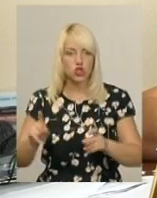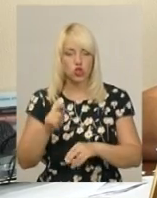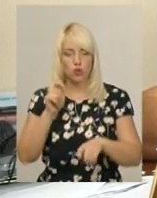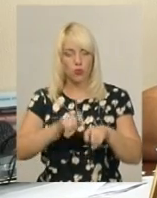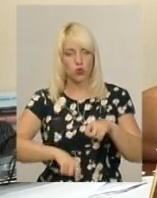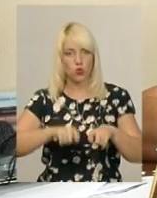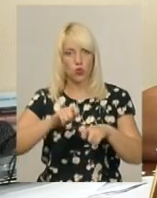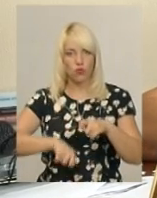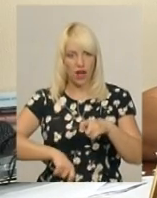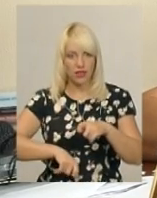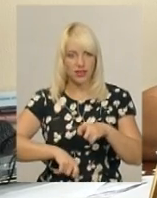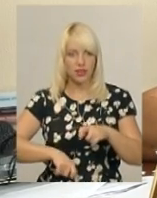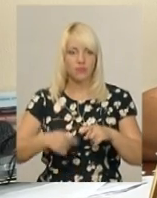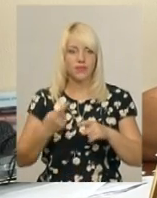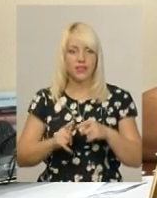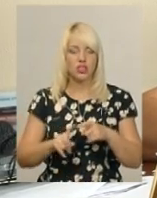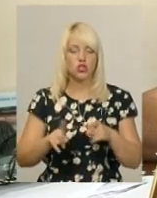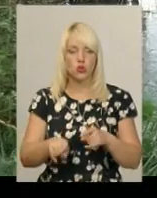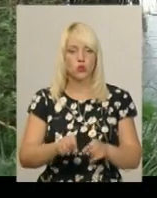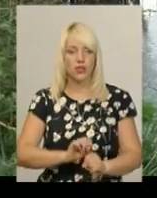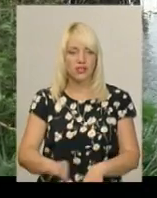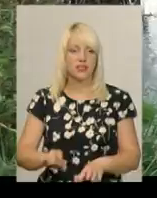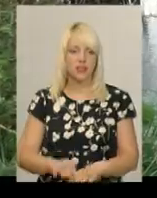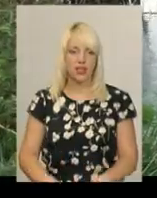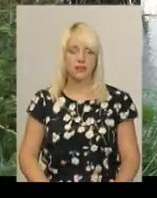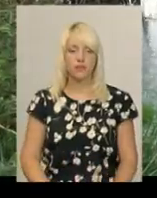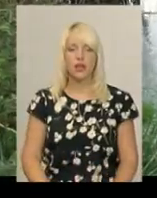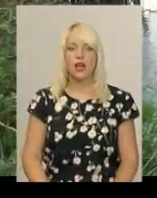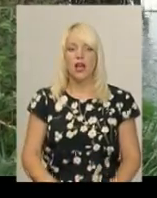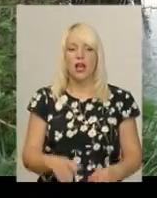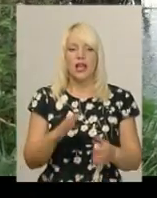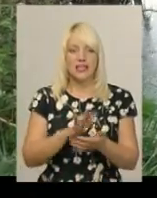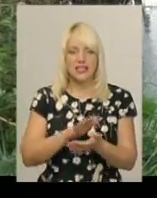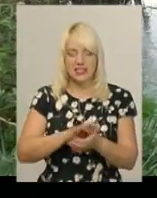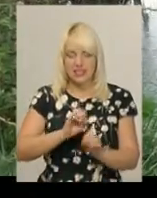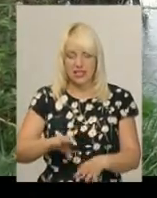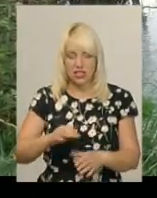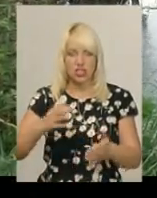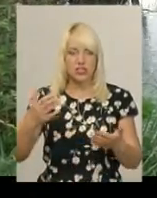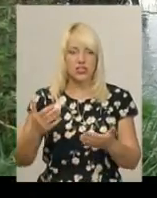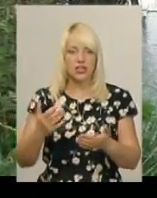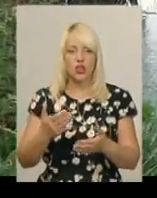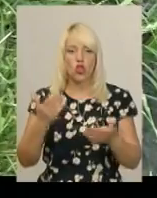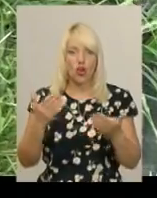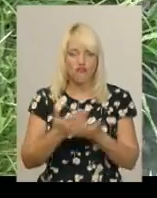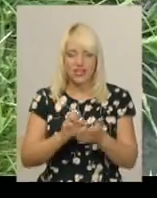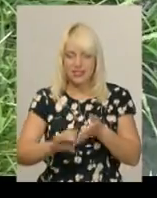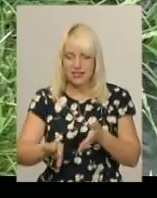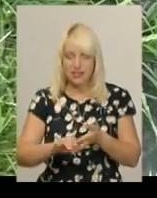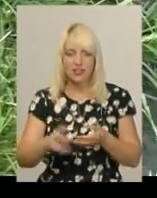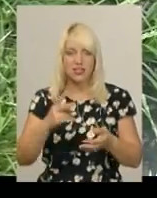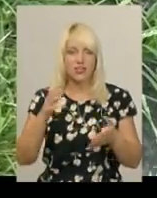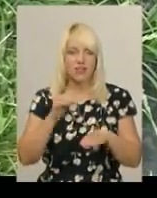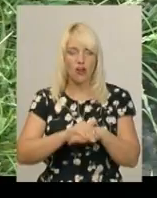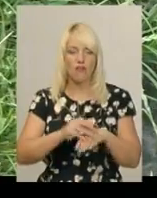те, що вони туди скидають. Новий скидний частот у річку жителі Красилова зафіксували у неділю, 8 липня. Тоді ж